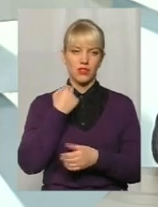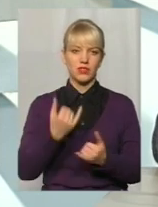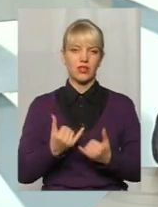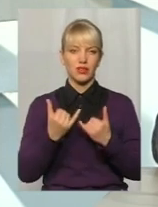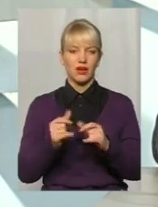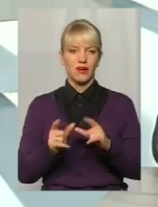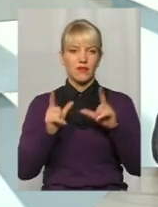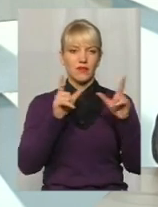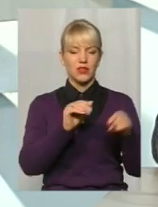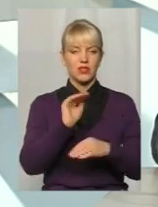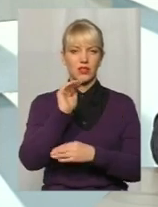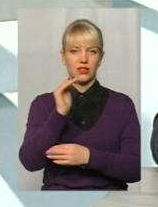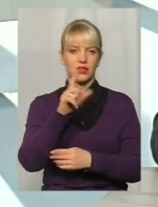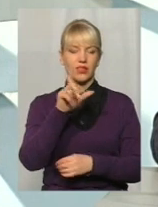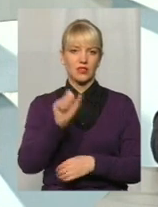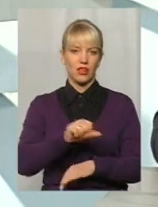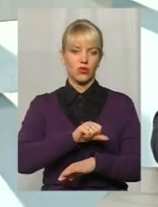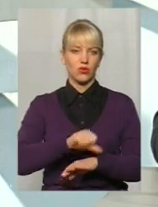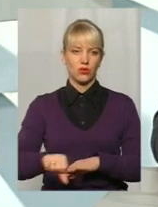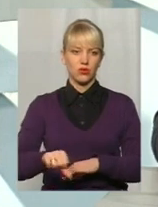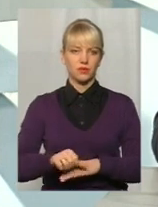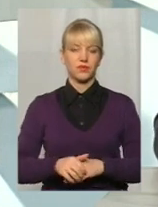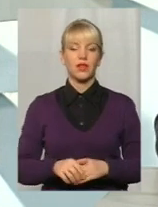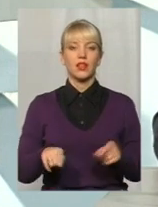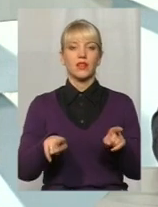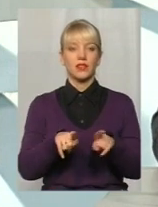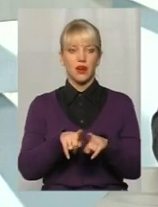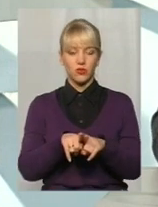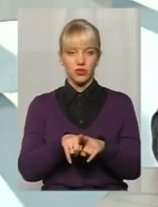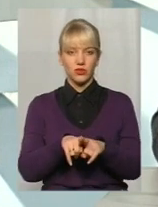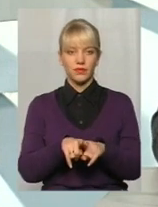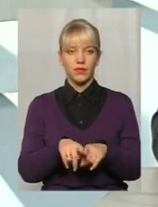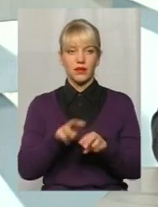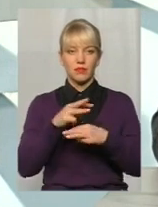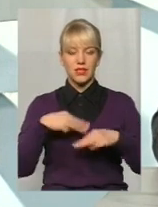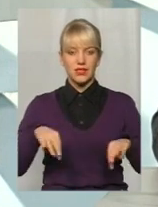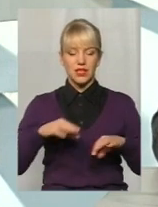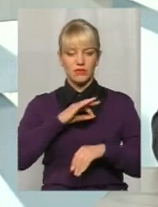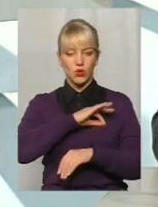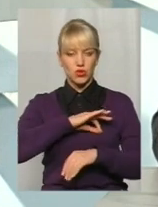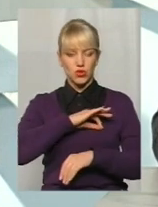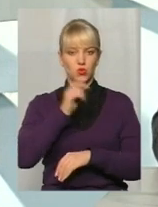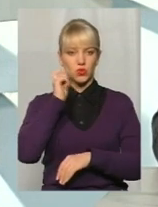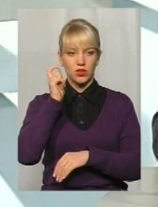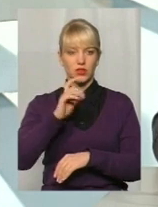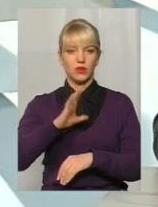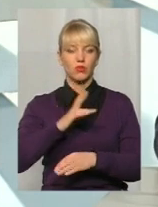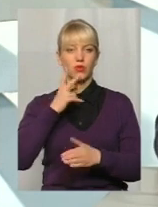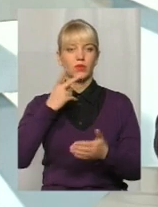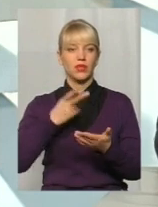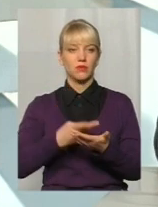виїзду дитині за кордон. Також Міністерством юстиції України було передбачено,